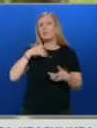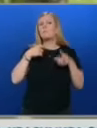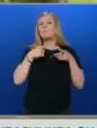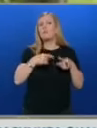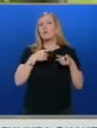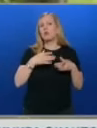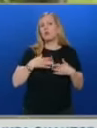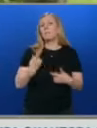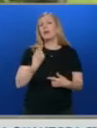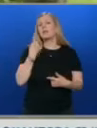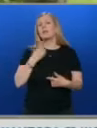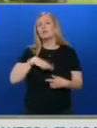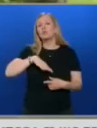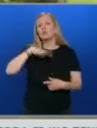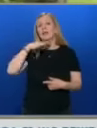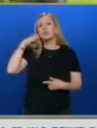който да е достатъчно честен,